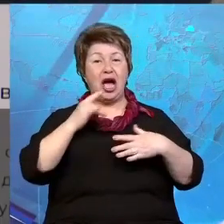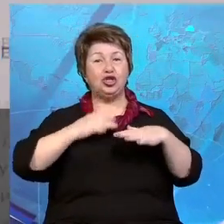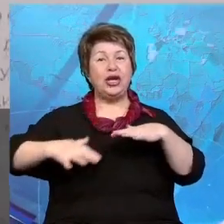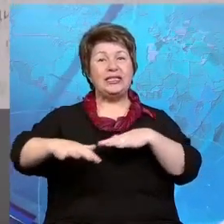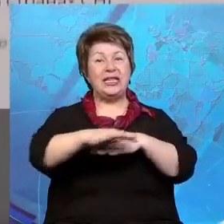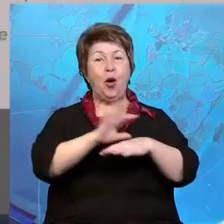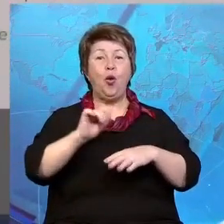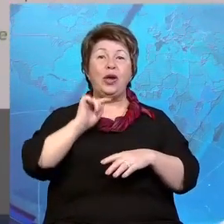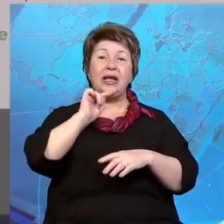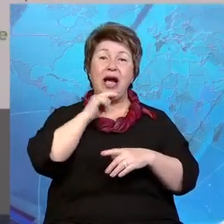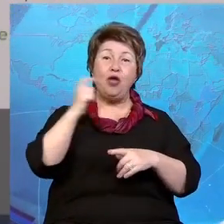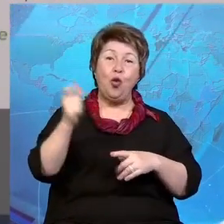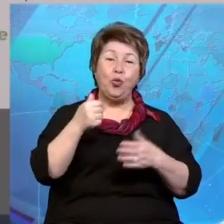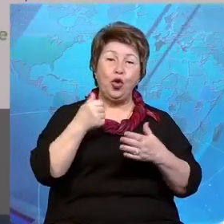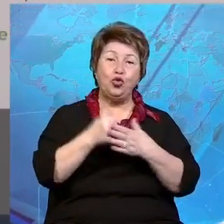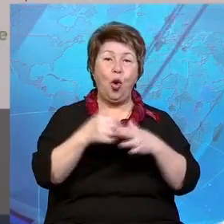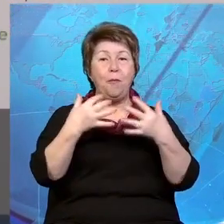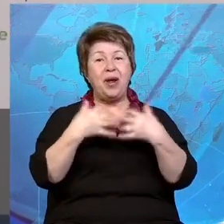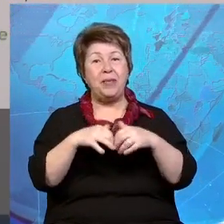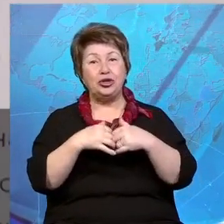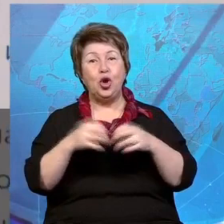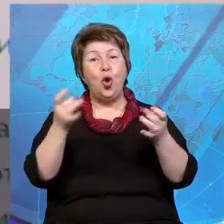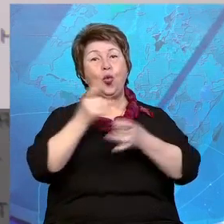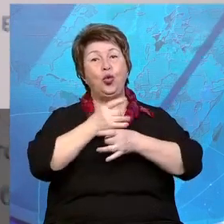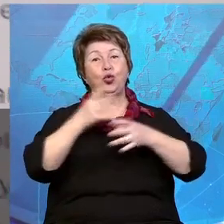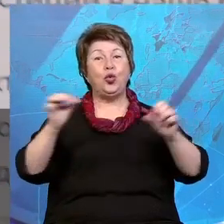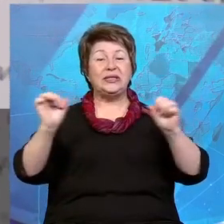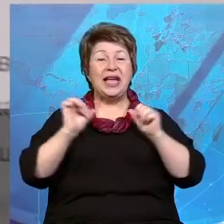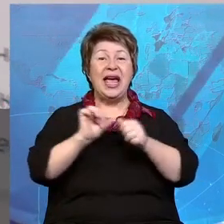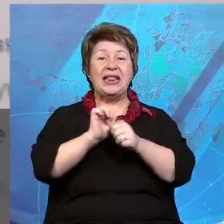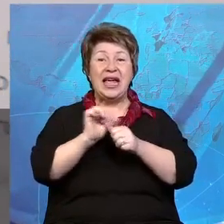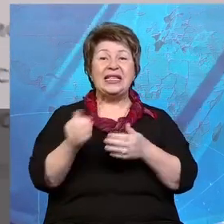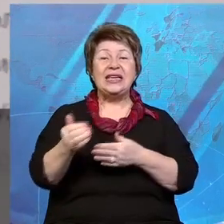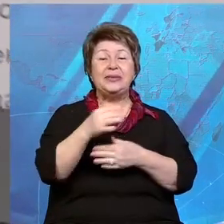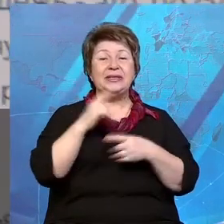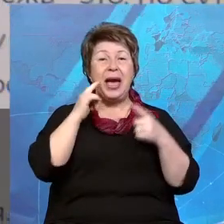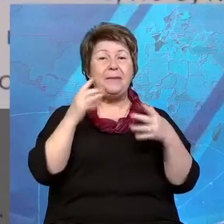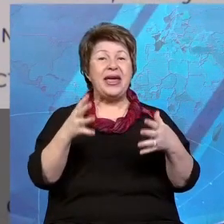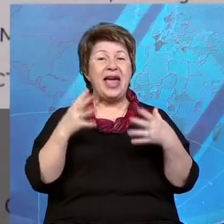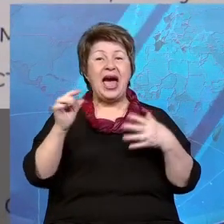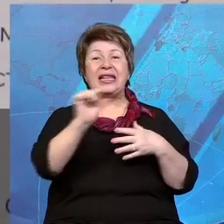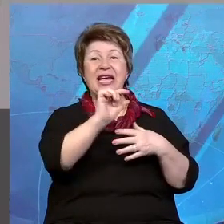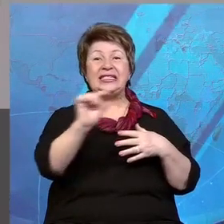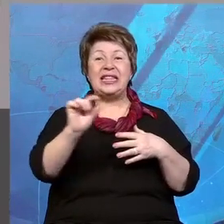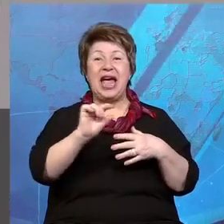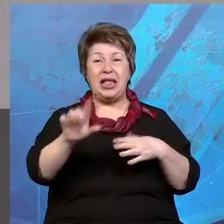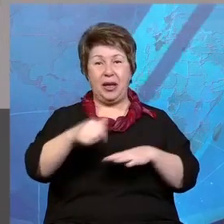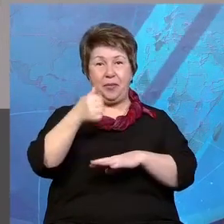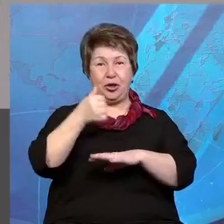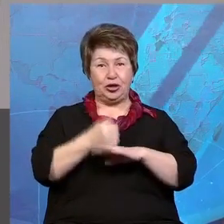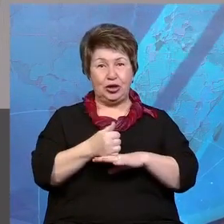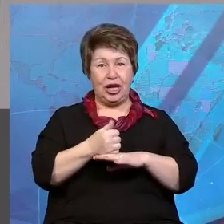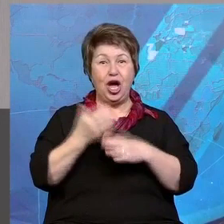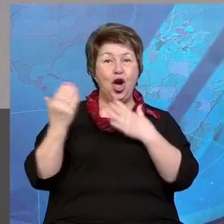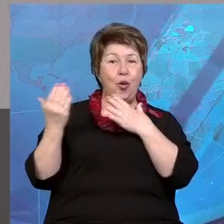От экономики и промышленности до культуры и спорта. На отдельной странице собрали и самые яркие цитаты президента. Причем